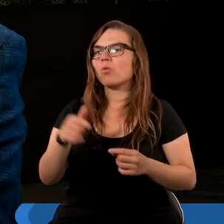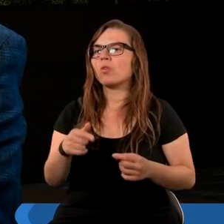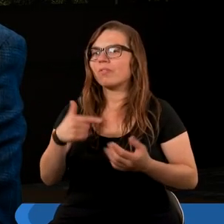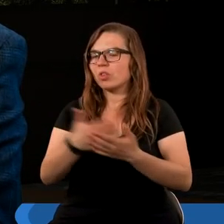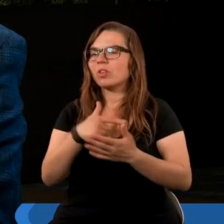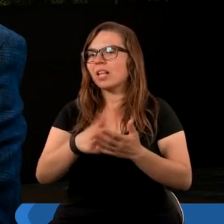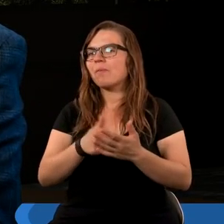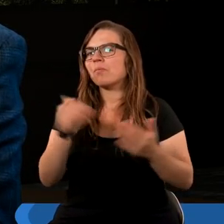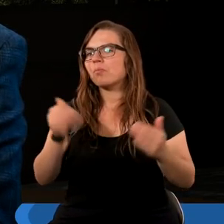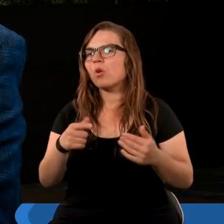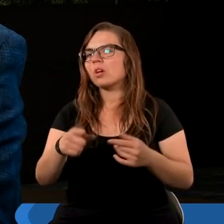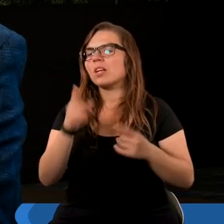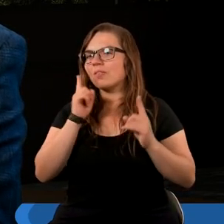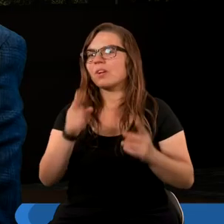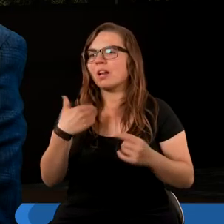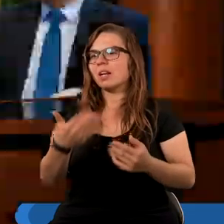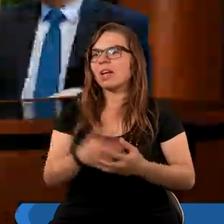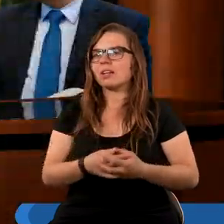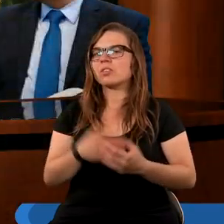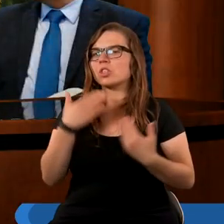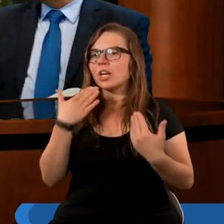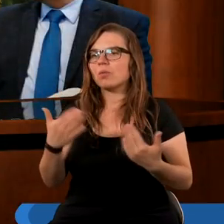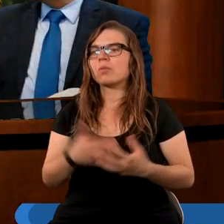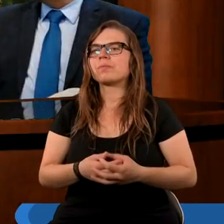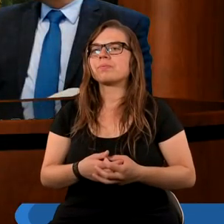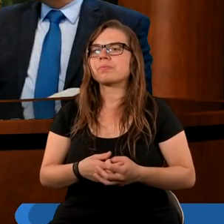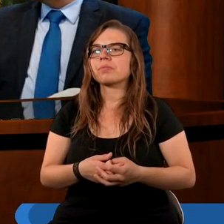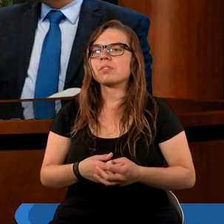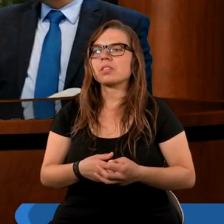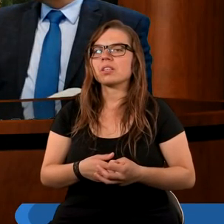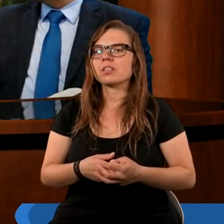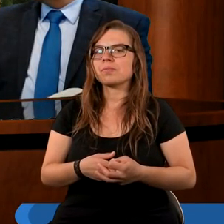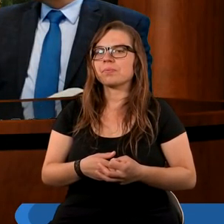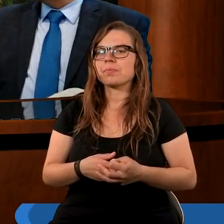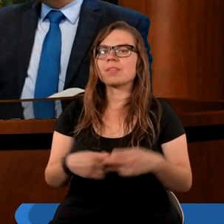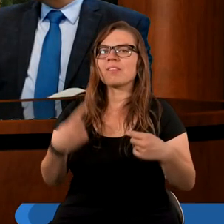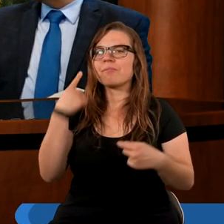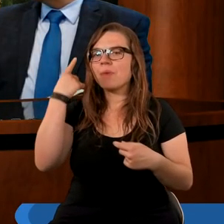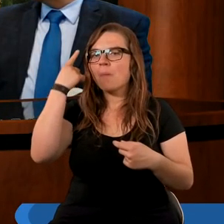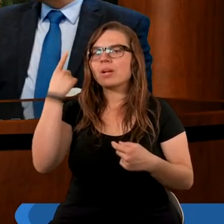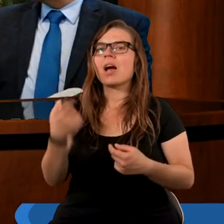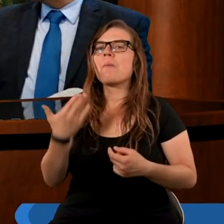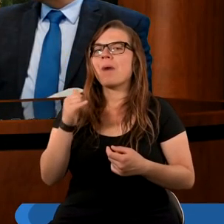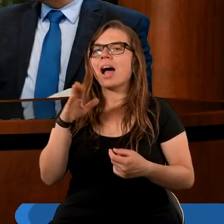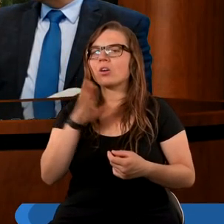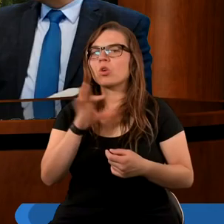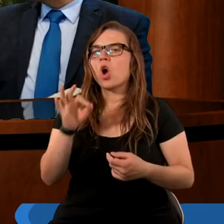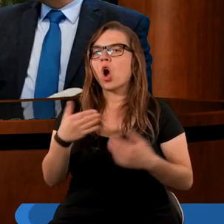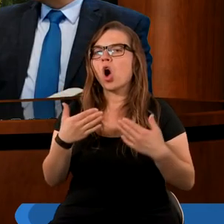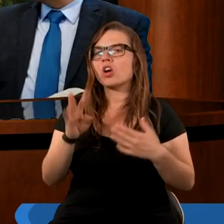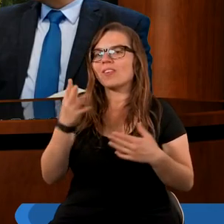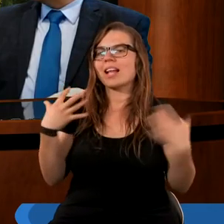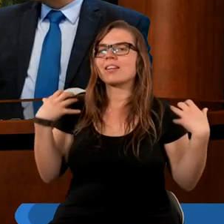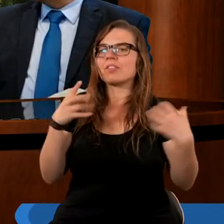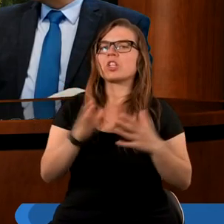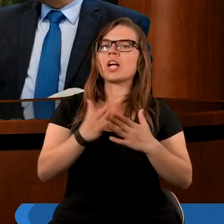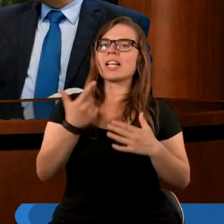Testamencie, można też właśnie to zauważyć. Dziękuję. Czyli wspomniałeś, Mariuszu, o czwartym